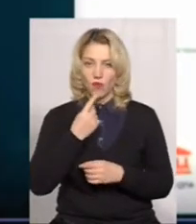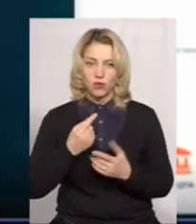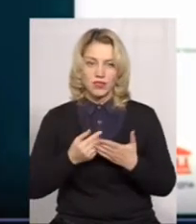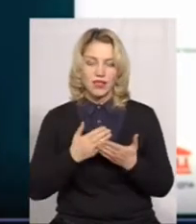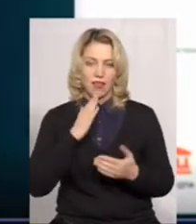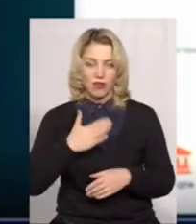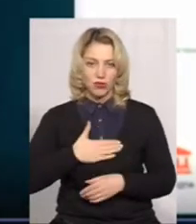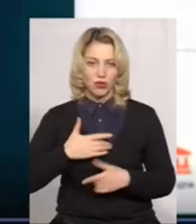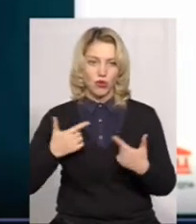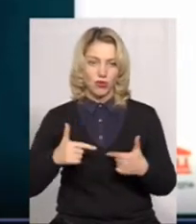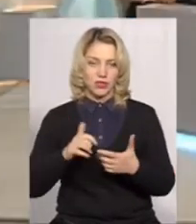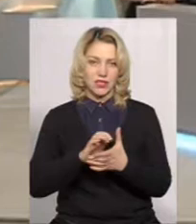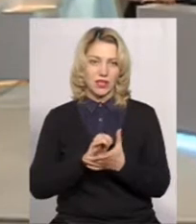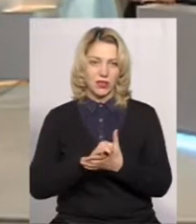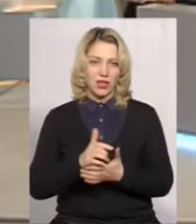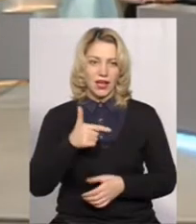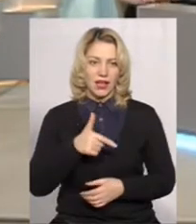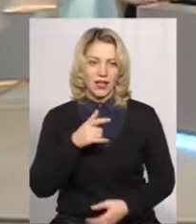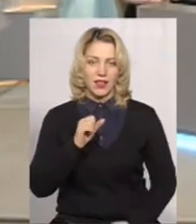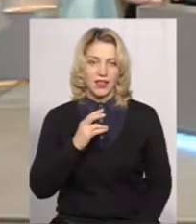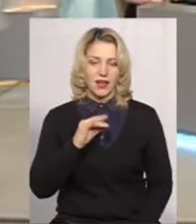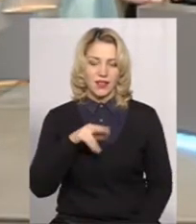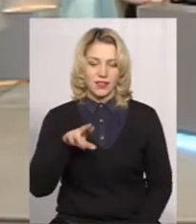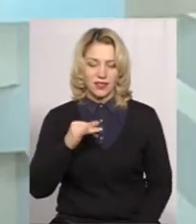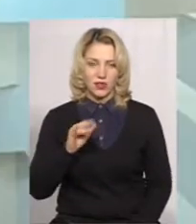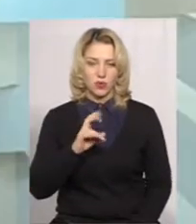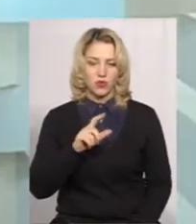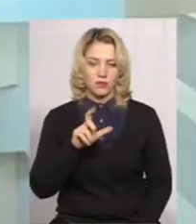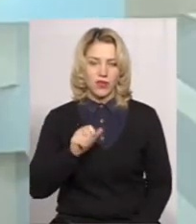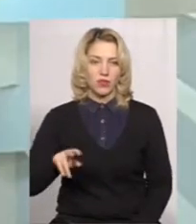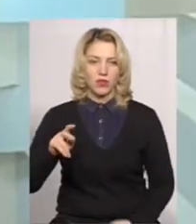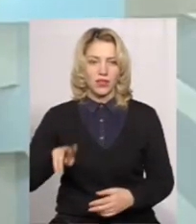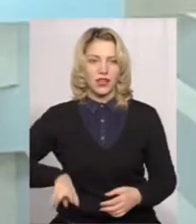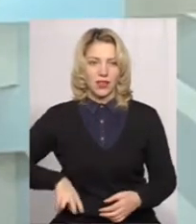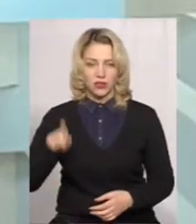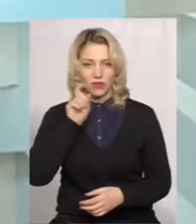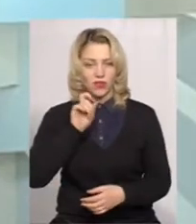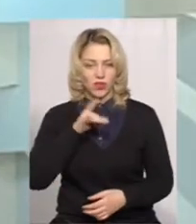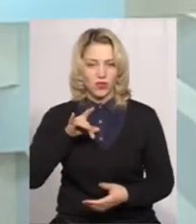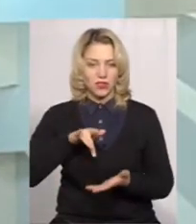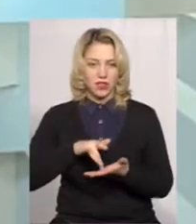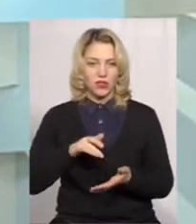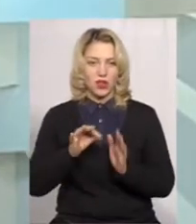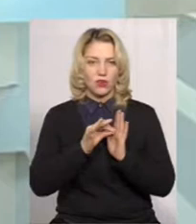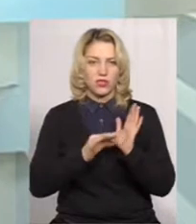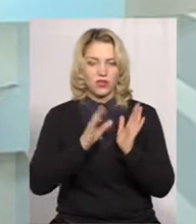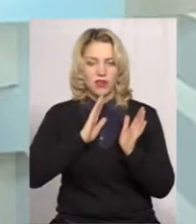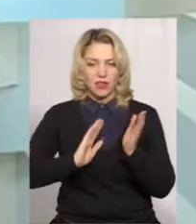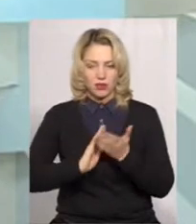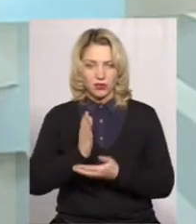гостя. Знайомтеся, Геннадій Кузьменко, директор Вінницького регіонального центру оцінювання якості